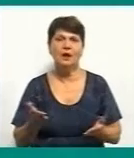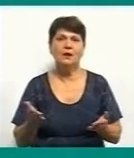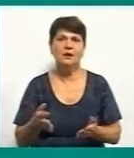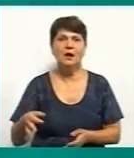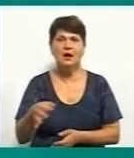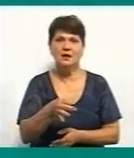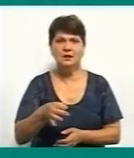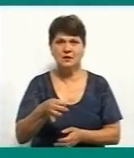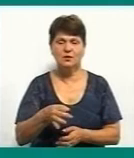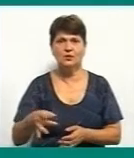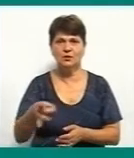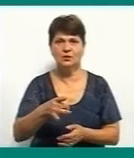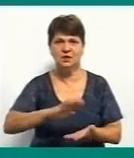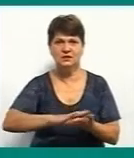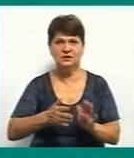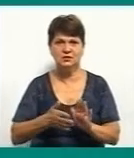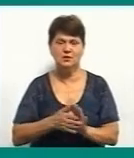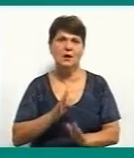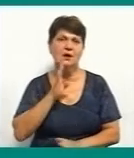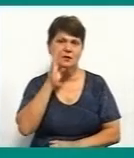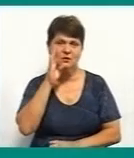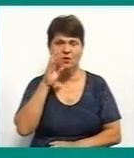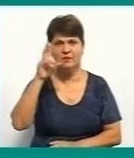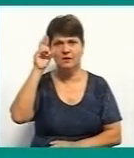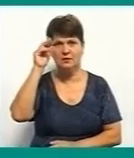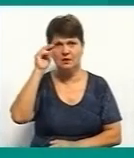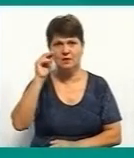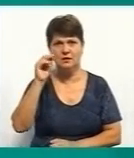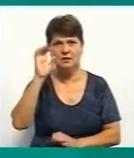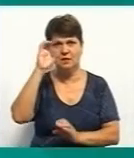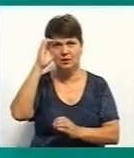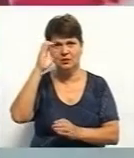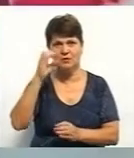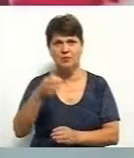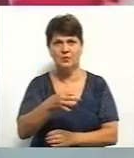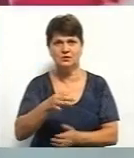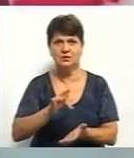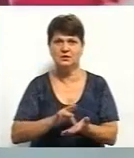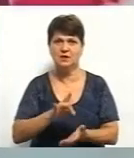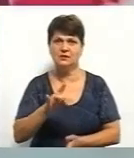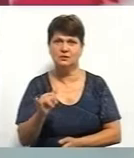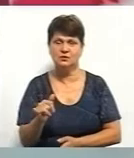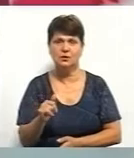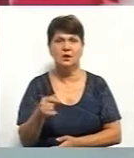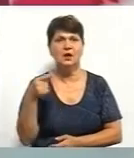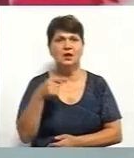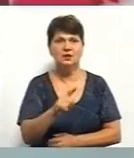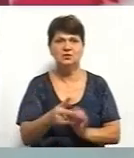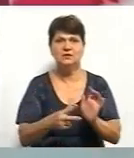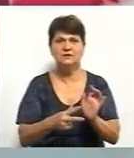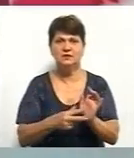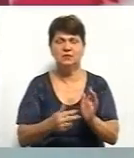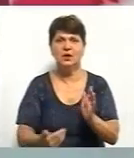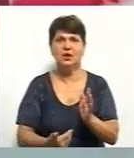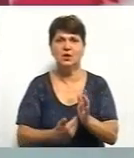подивитися на цій карті. Це ранкові дані обласного лабораторного центру. Тисяча вісім нових підтверджених